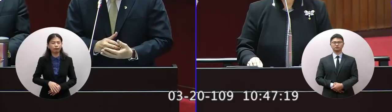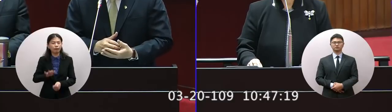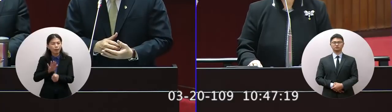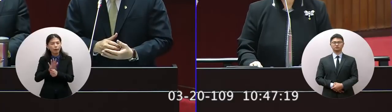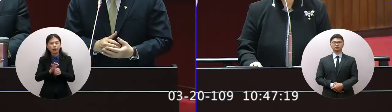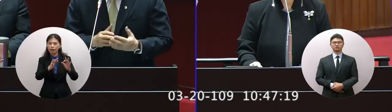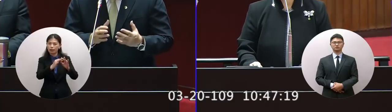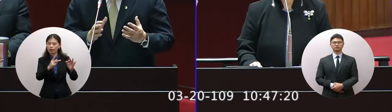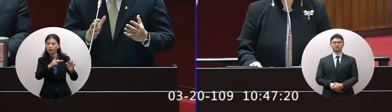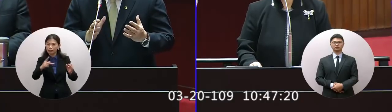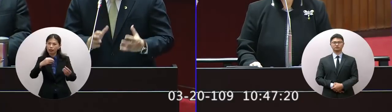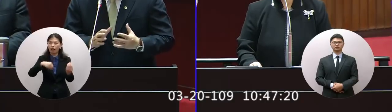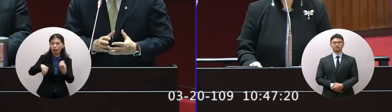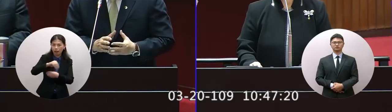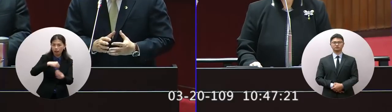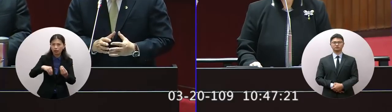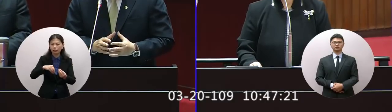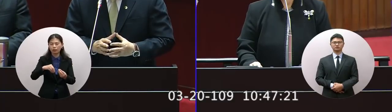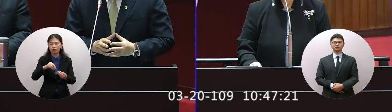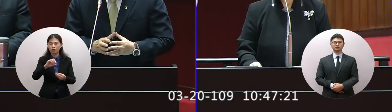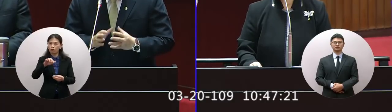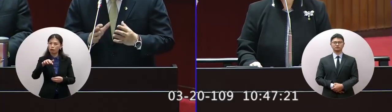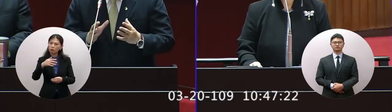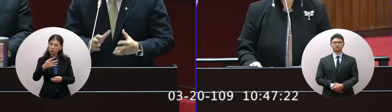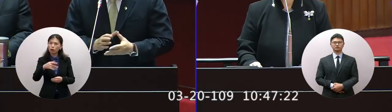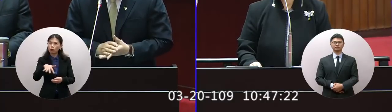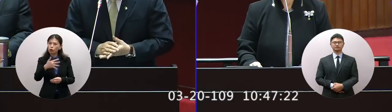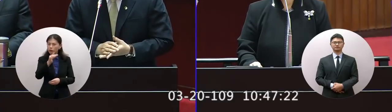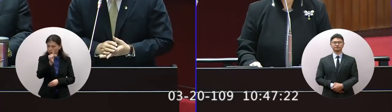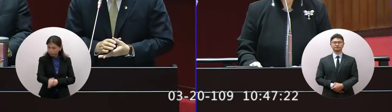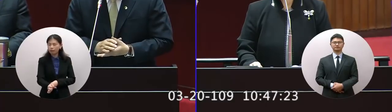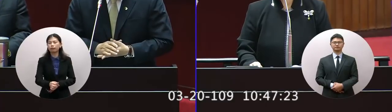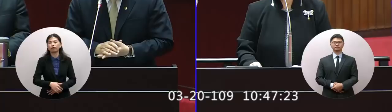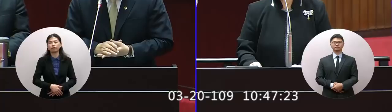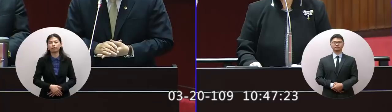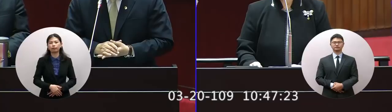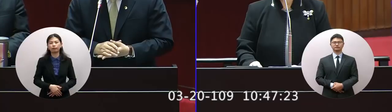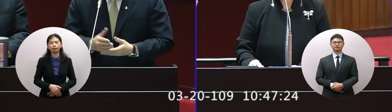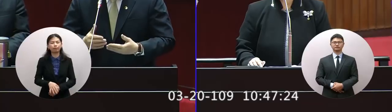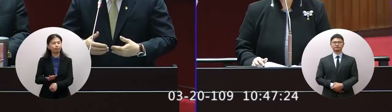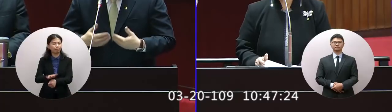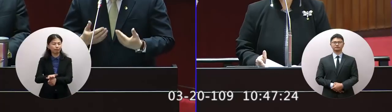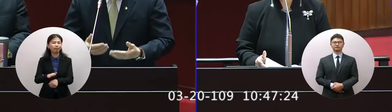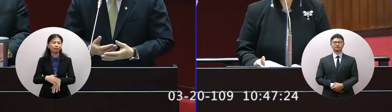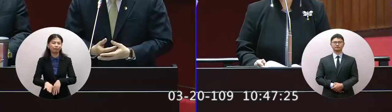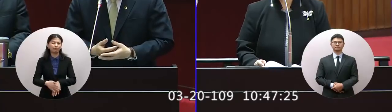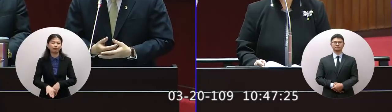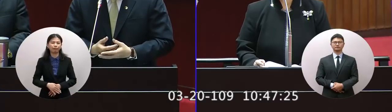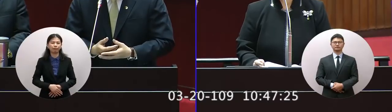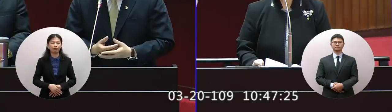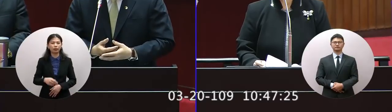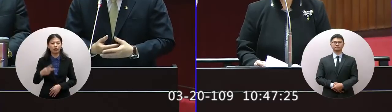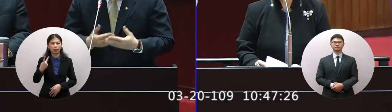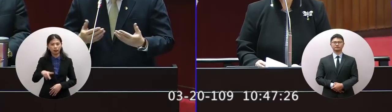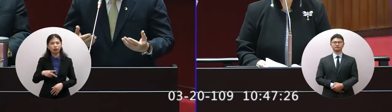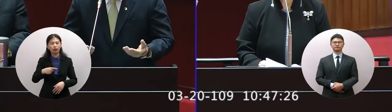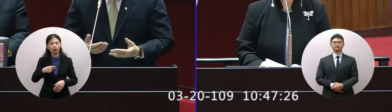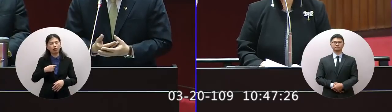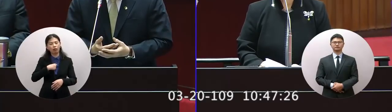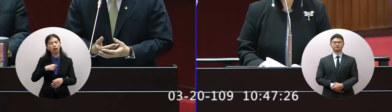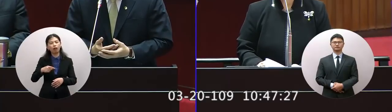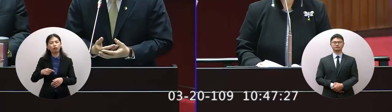資貸款大概以500億這個至少這樣的規模來辦理那我們當然要做一些信用擔保